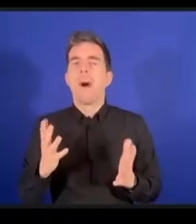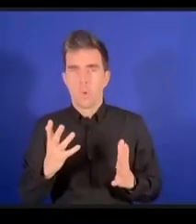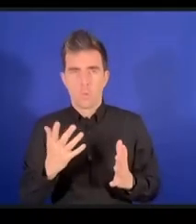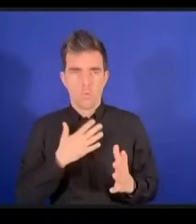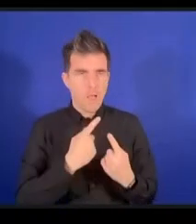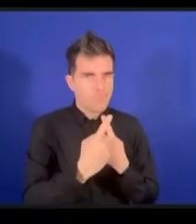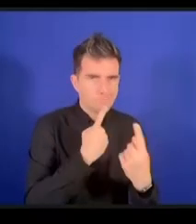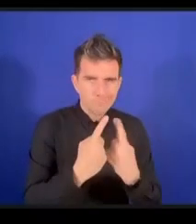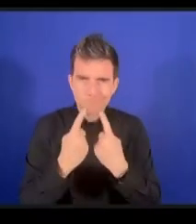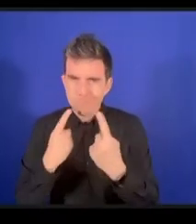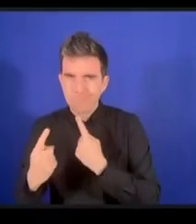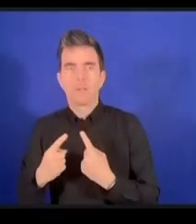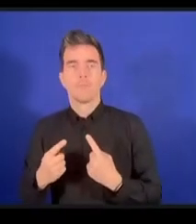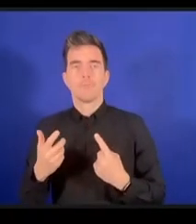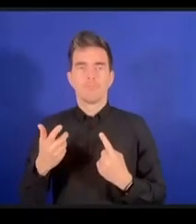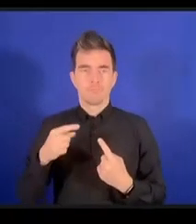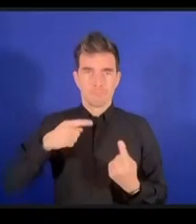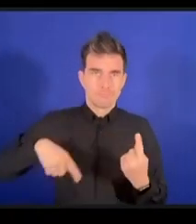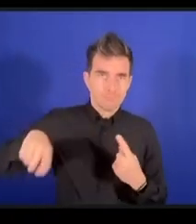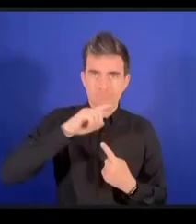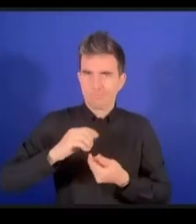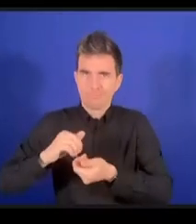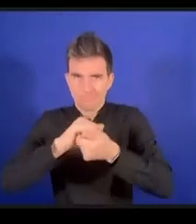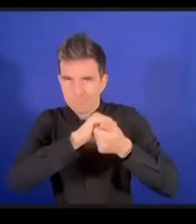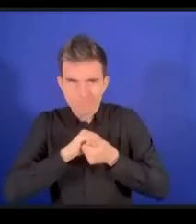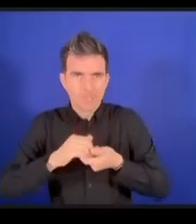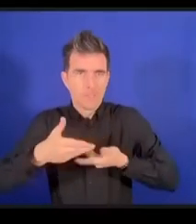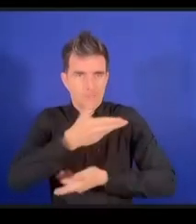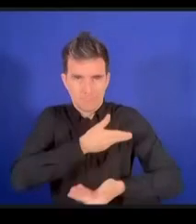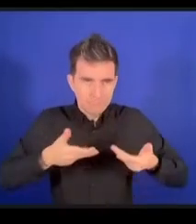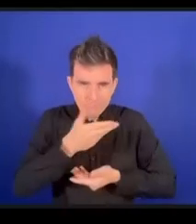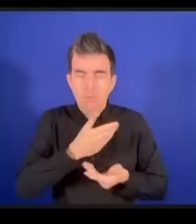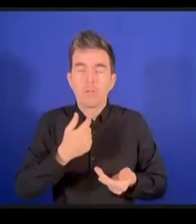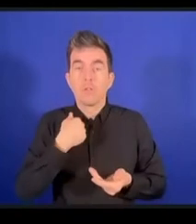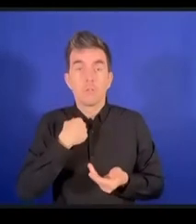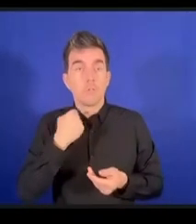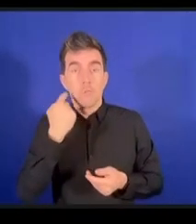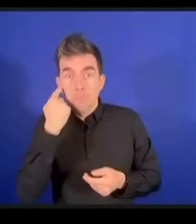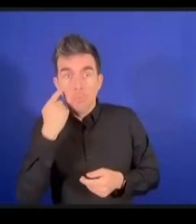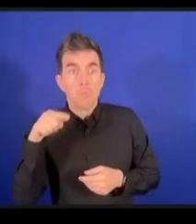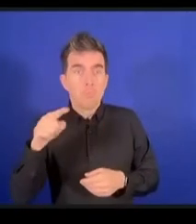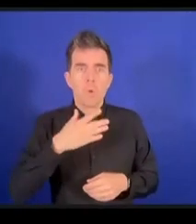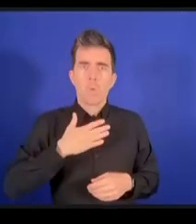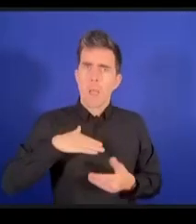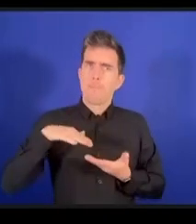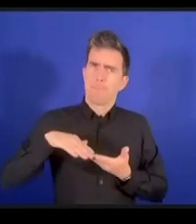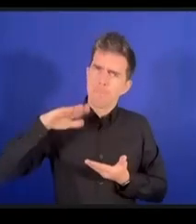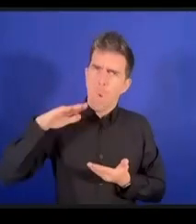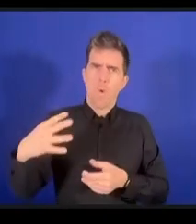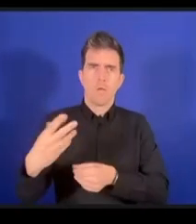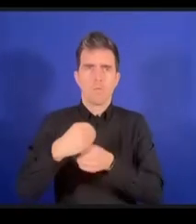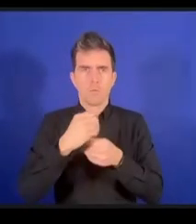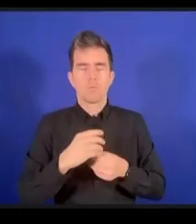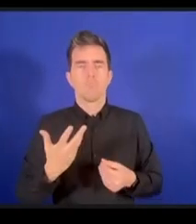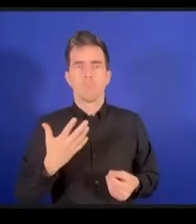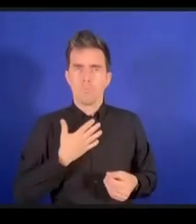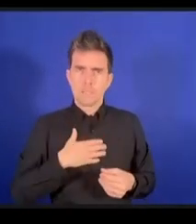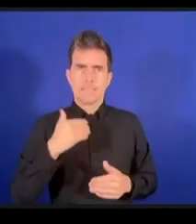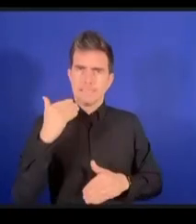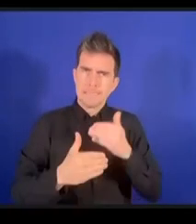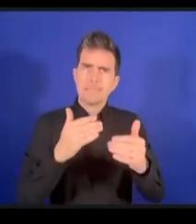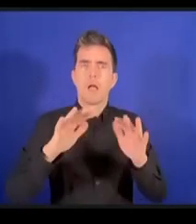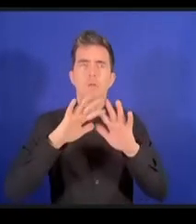entendu des personnes disant davantage de participation au PNB PNM et je pense que les coalitions